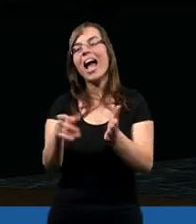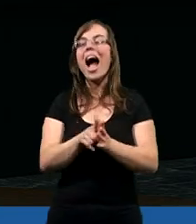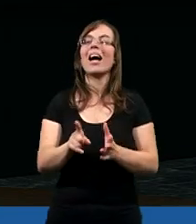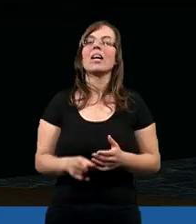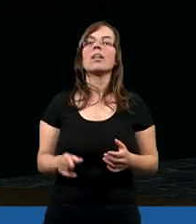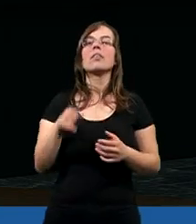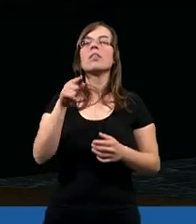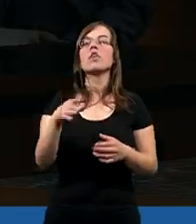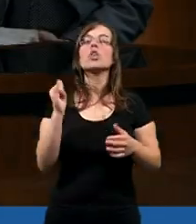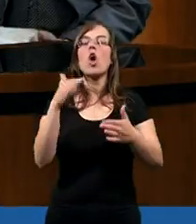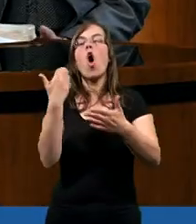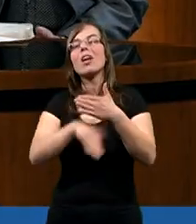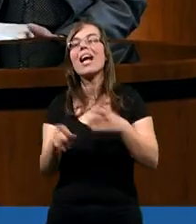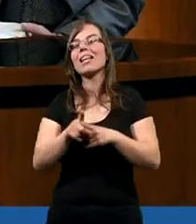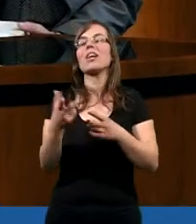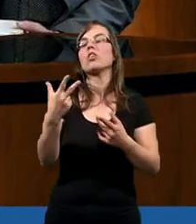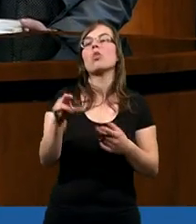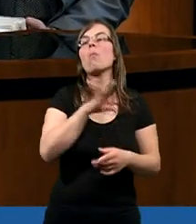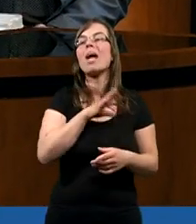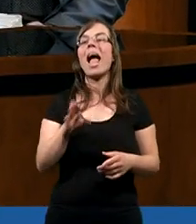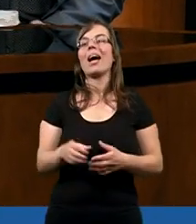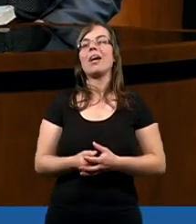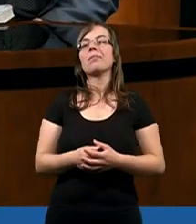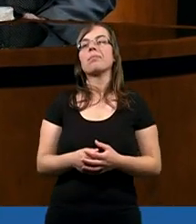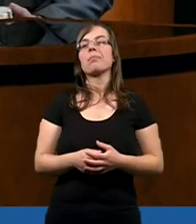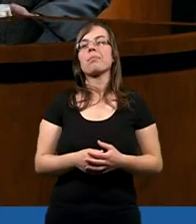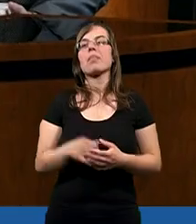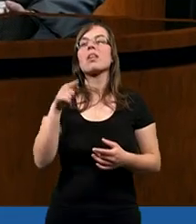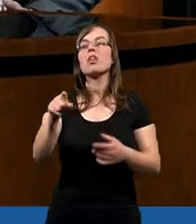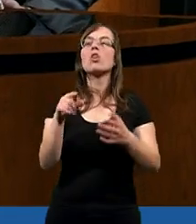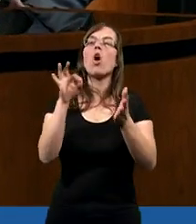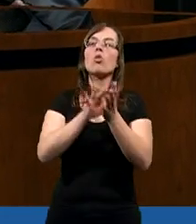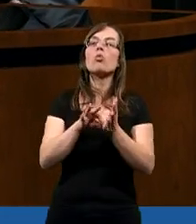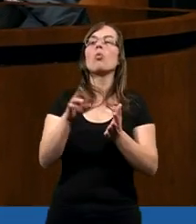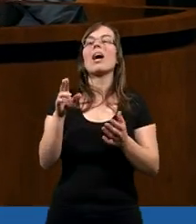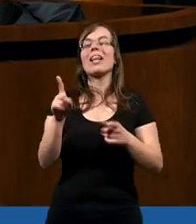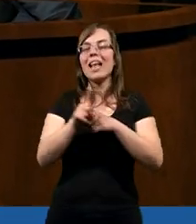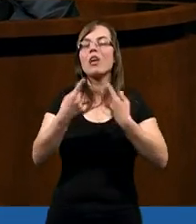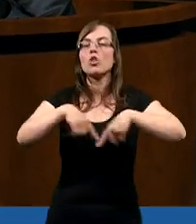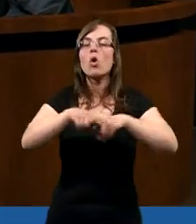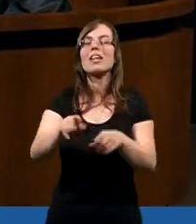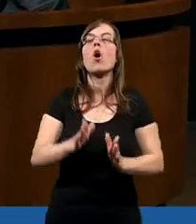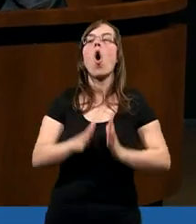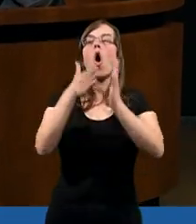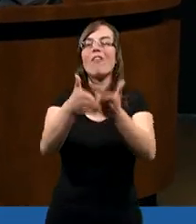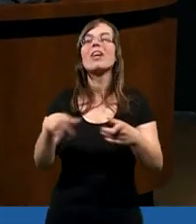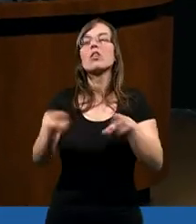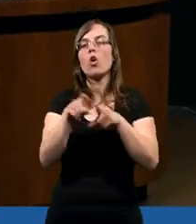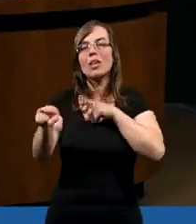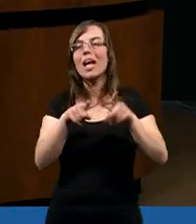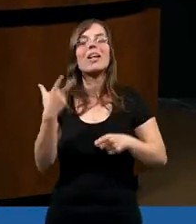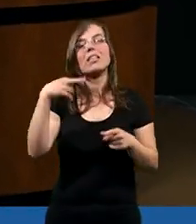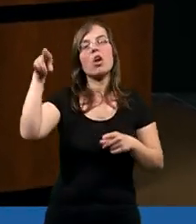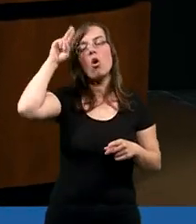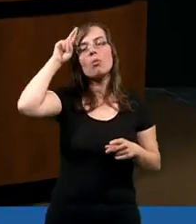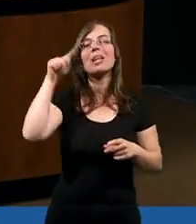raz i ostatecznie, i jedyny raz. Jeżeli istnieją kościoły, których wciąż dokonuje się ofiary, to znaczy,